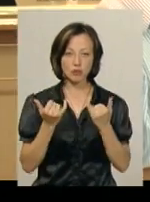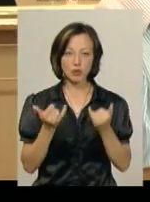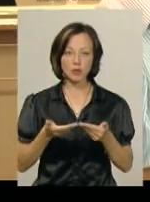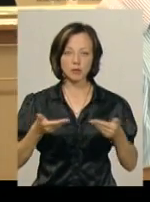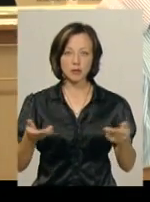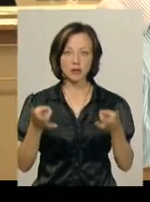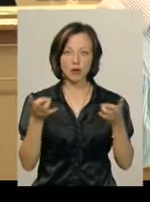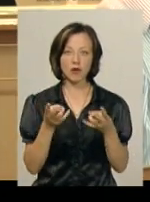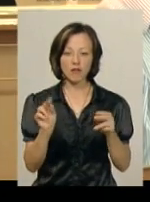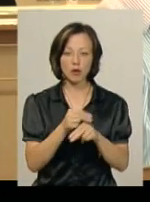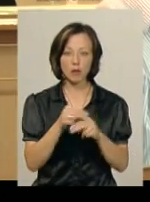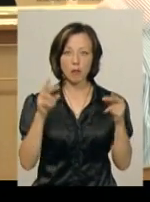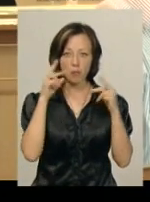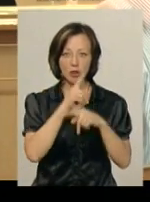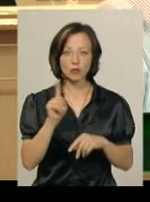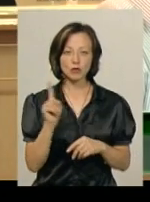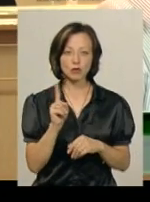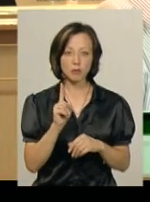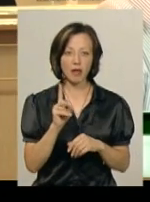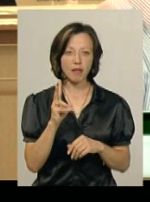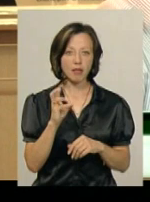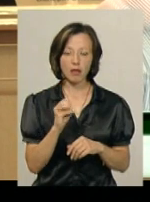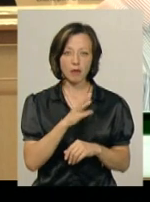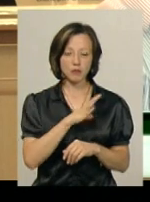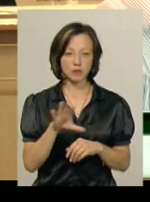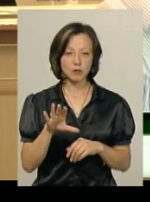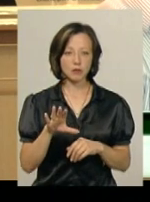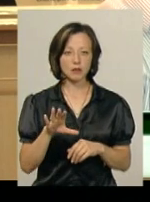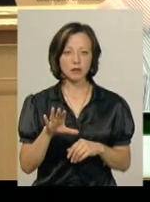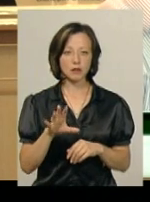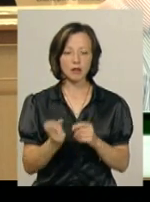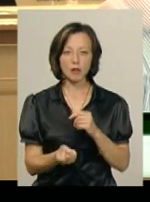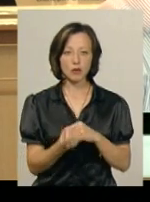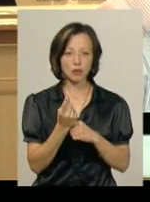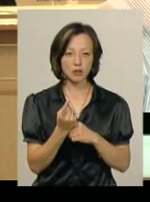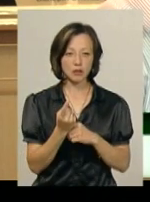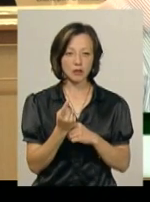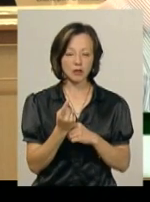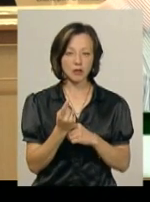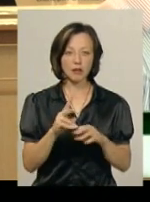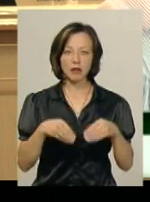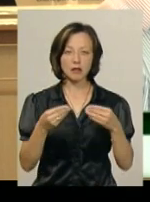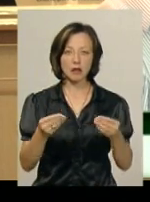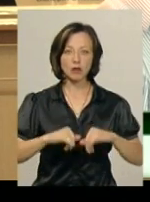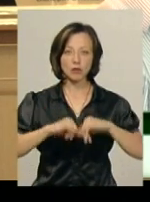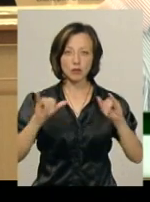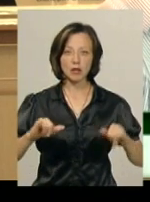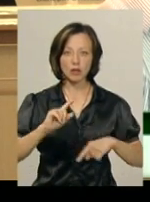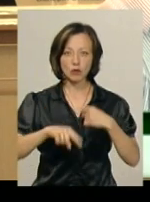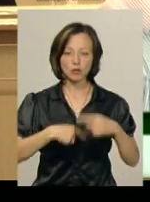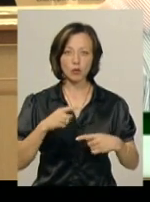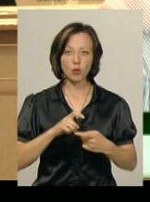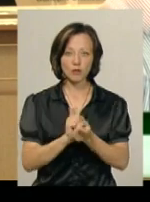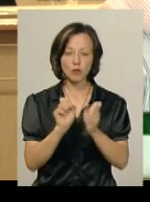необхідно виправити помилку, аби не породити і не дати розгорітися наступному